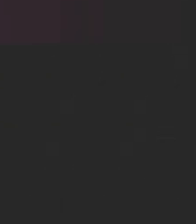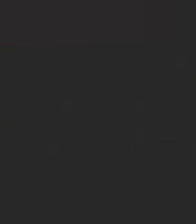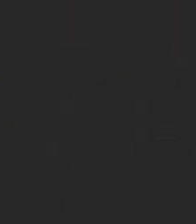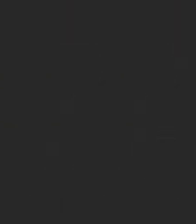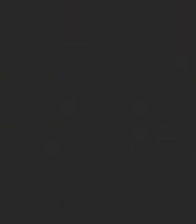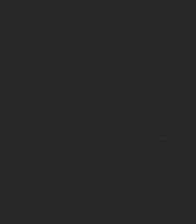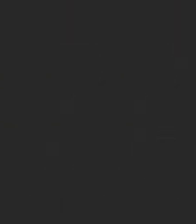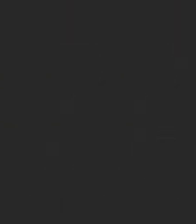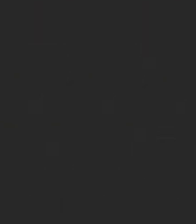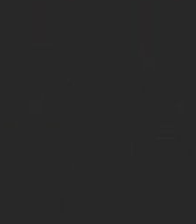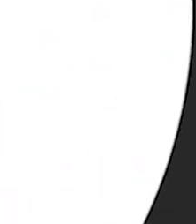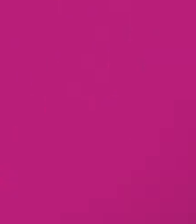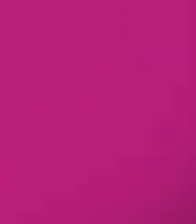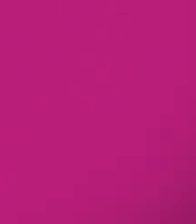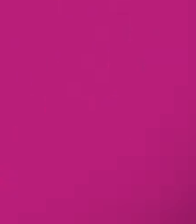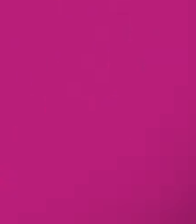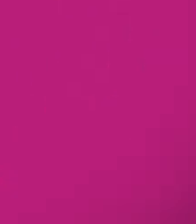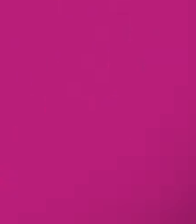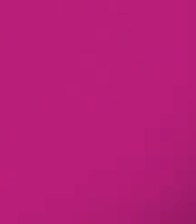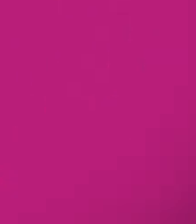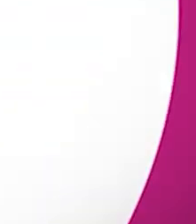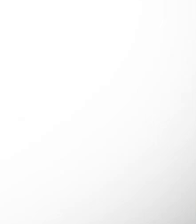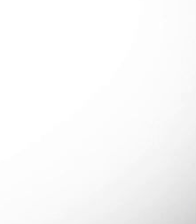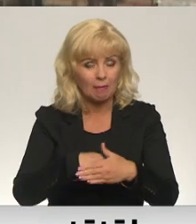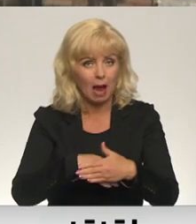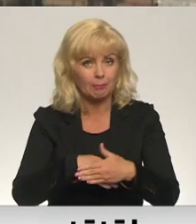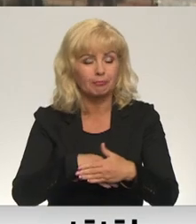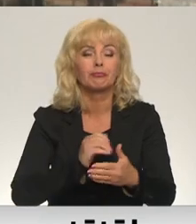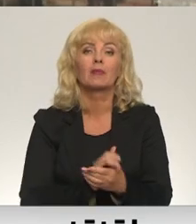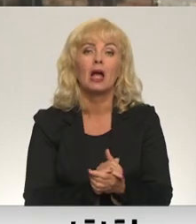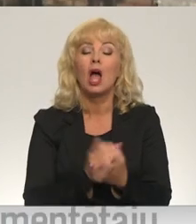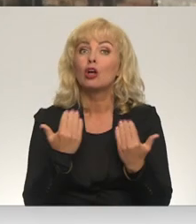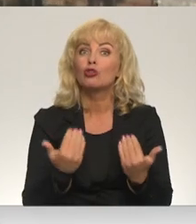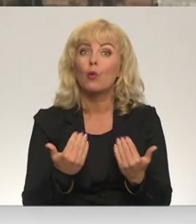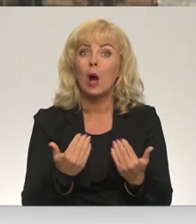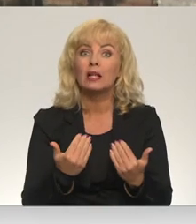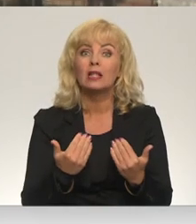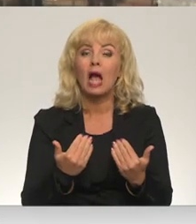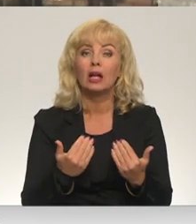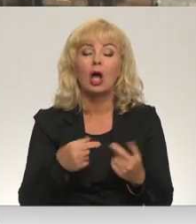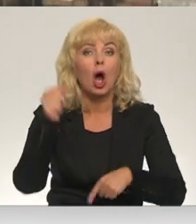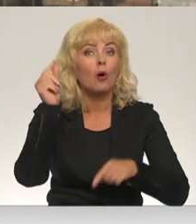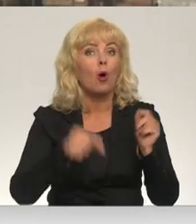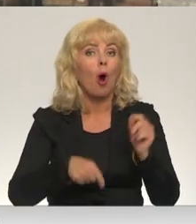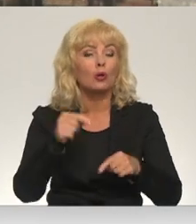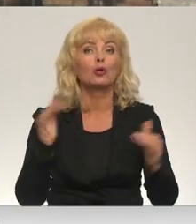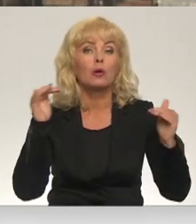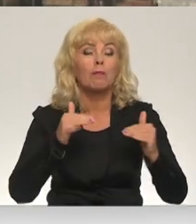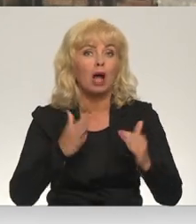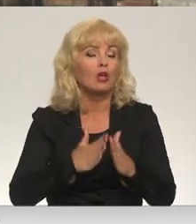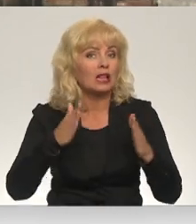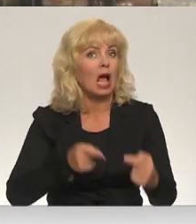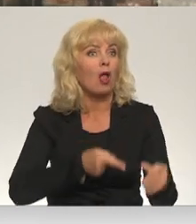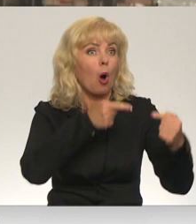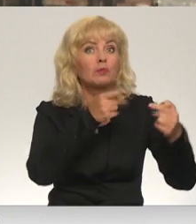Re! Viss ēters ir te! Šodien uz kongresu pulcējās lielākā opozīcijā